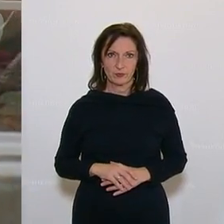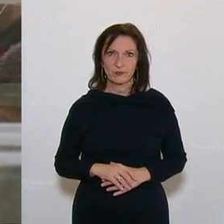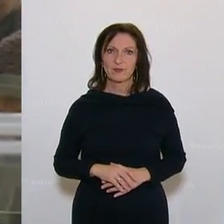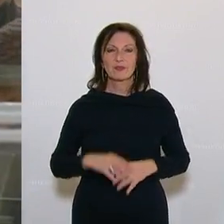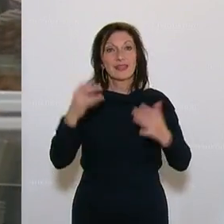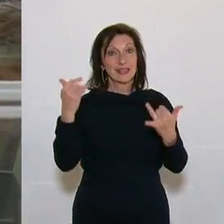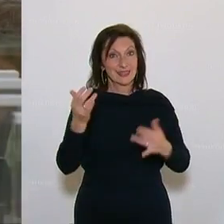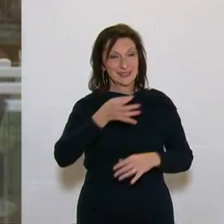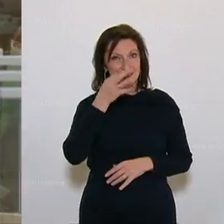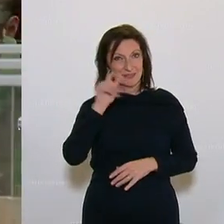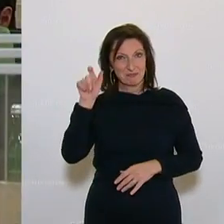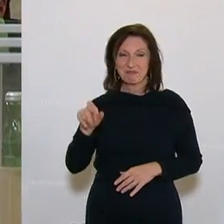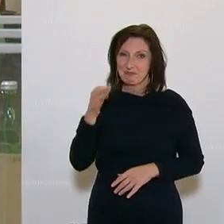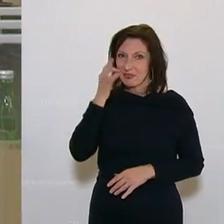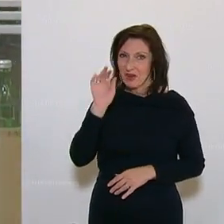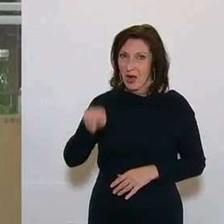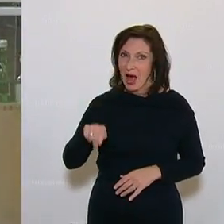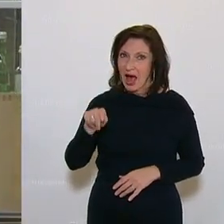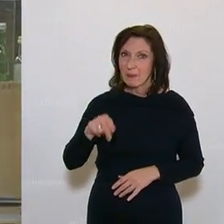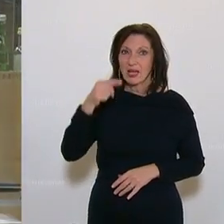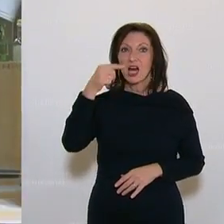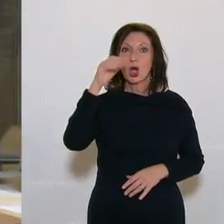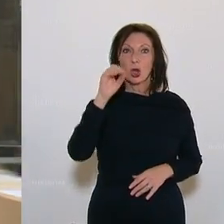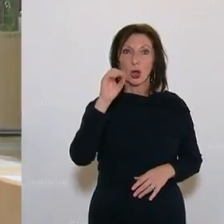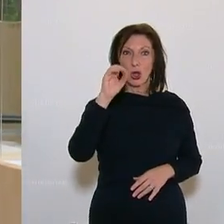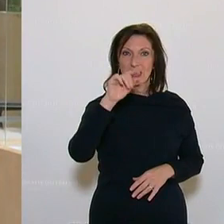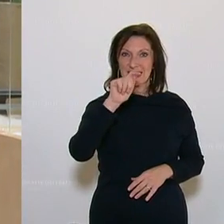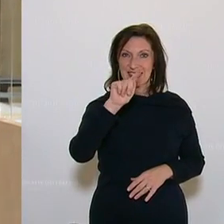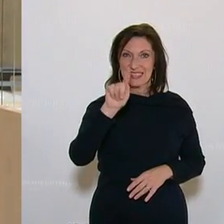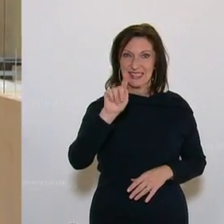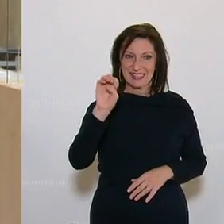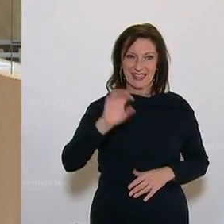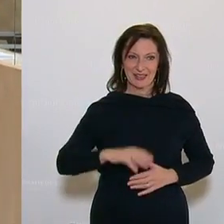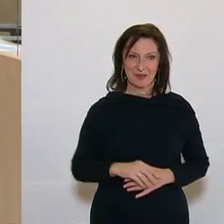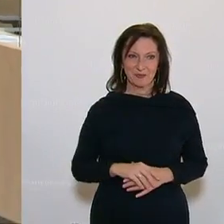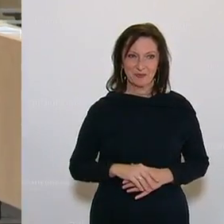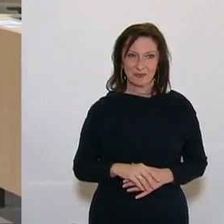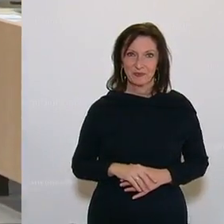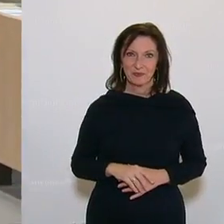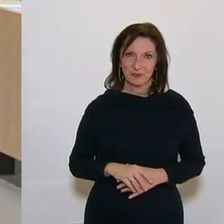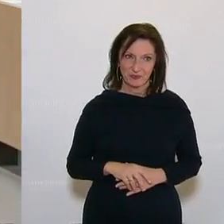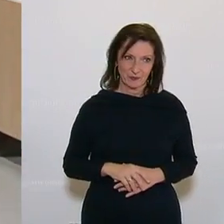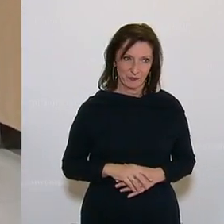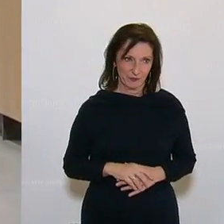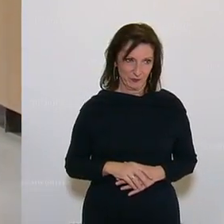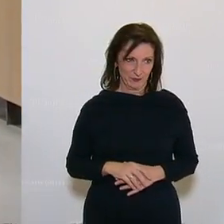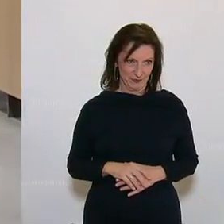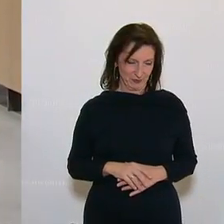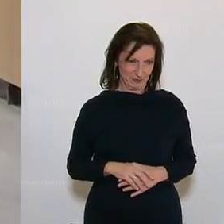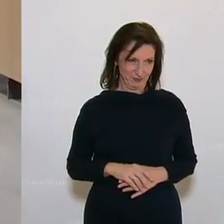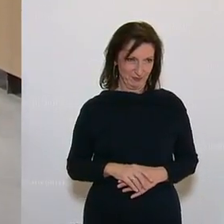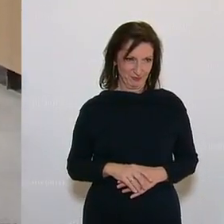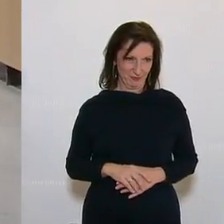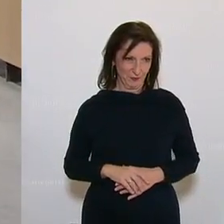Nächste Rednerin, sagt Katharina Kuchharowicz von der SPÖ. Und auch sie spricht wie ihre Vorrednerin aus ihrer Partei über die geplante Novelle des